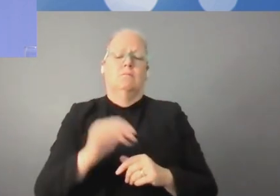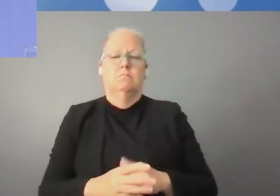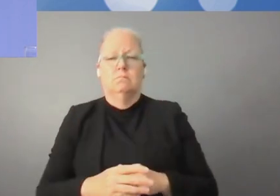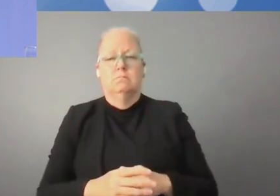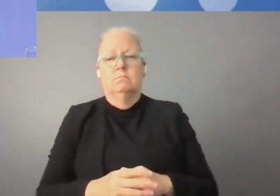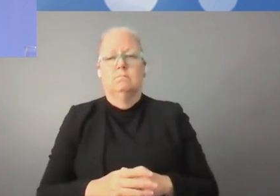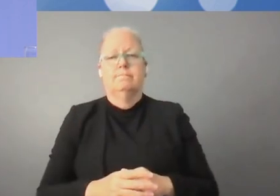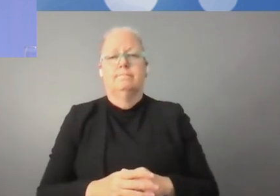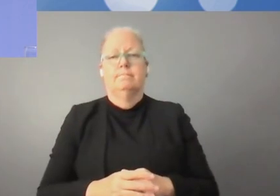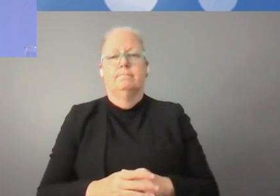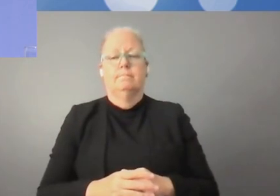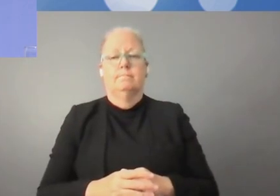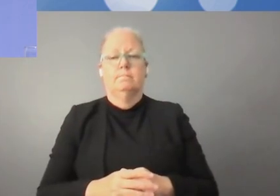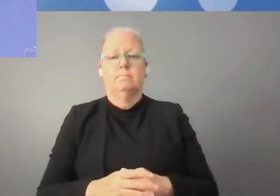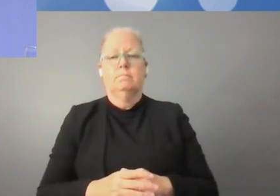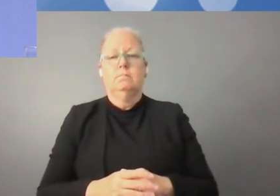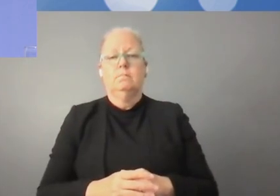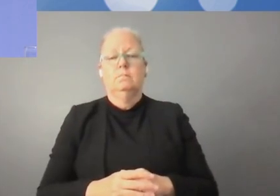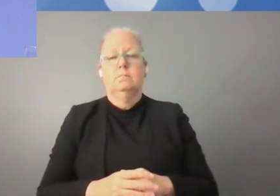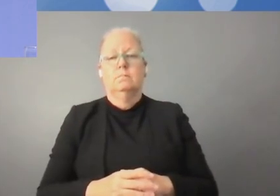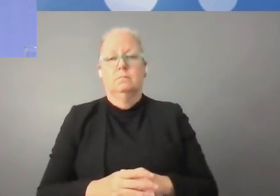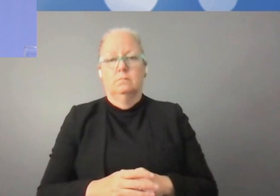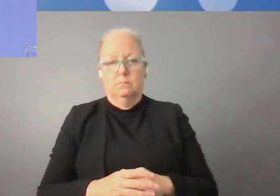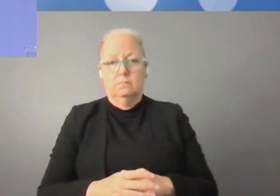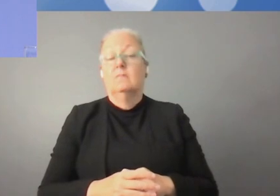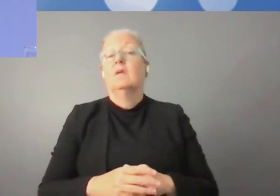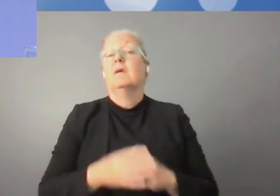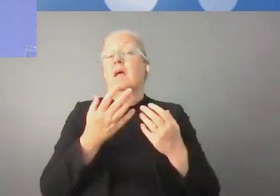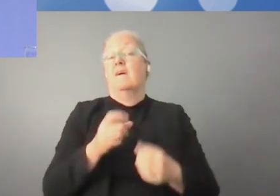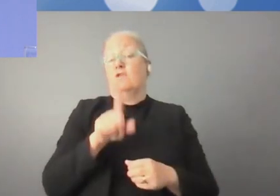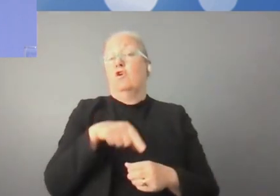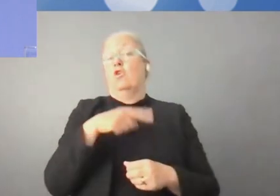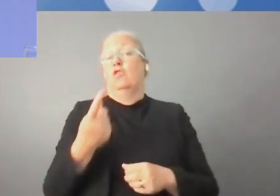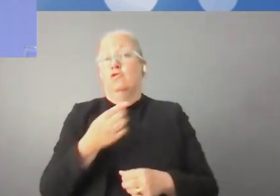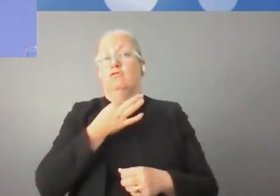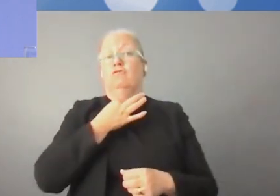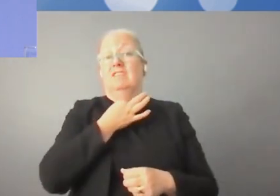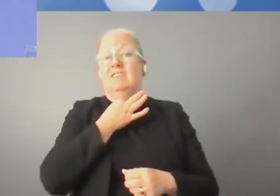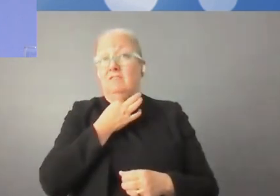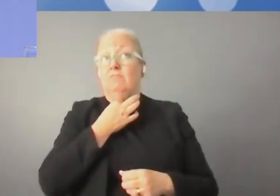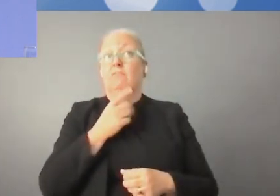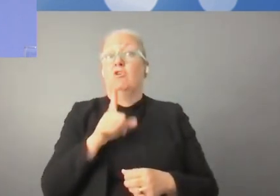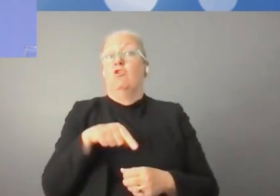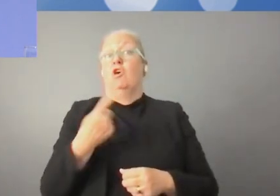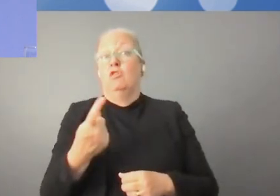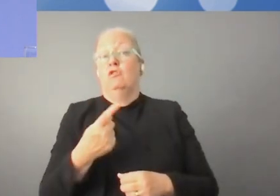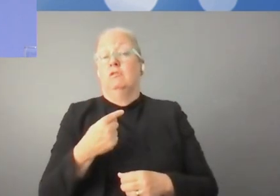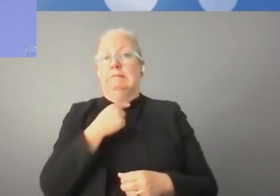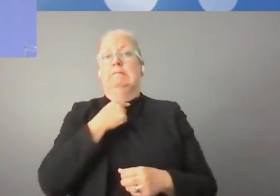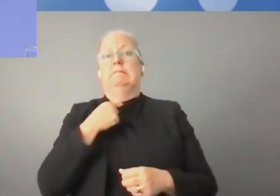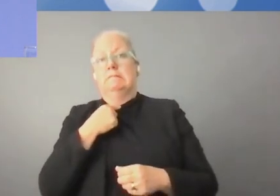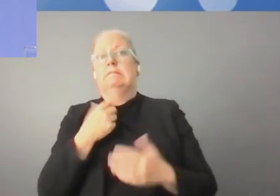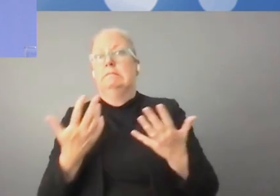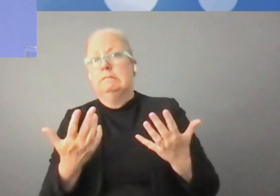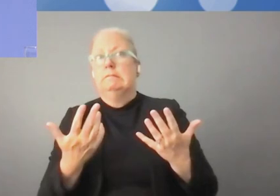cybercriminels. Oui, il y a parfois des États qui attaquent les infrastructures, qui manipulent l'information